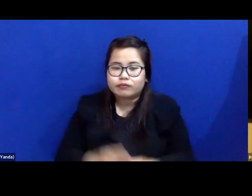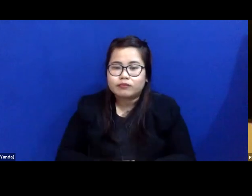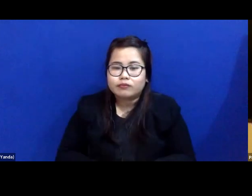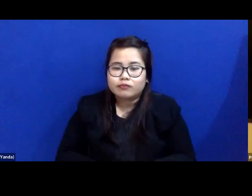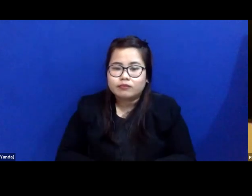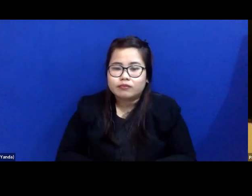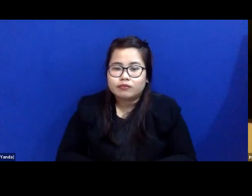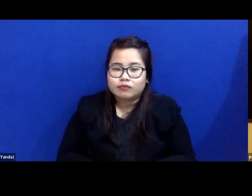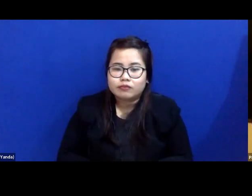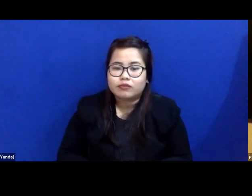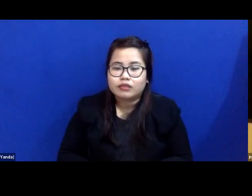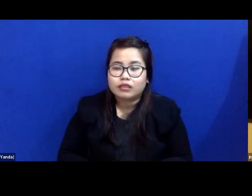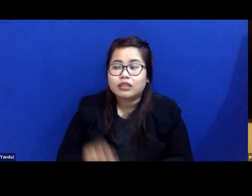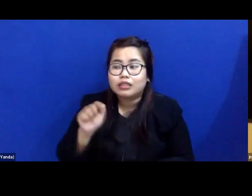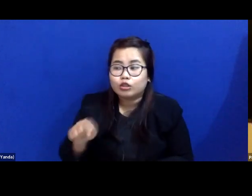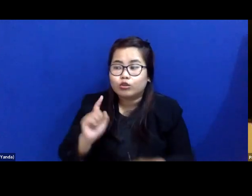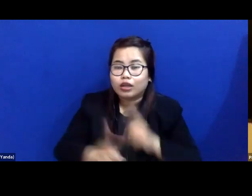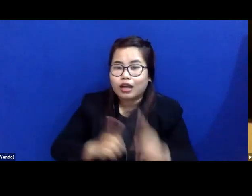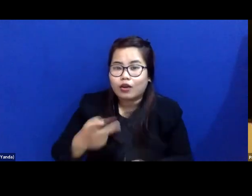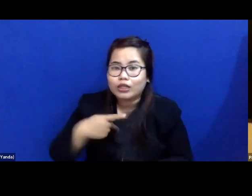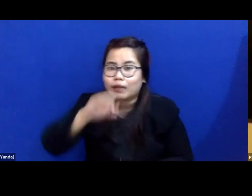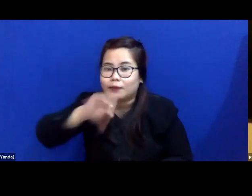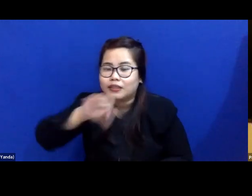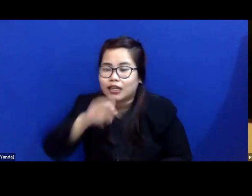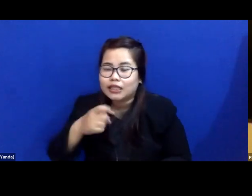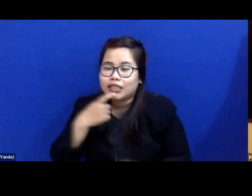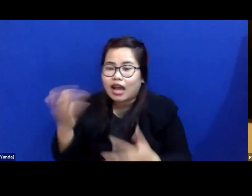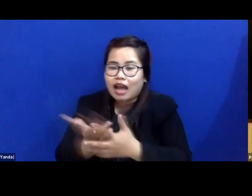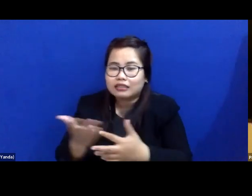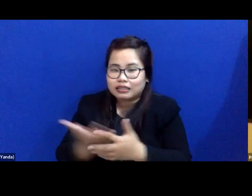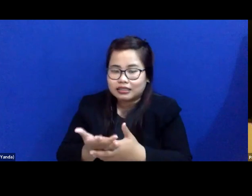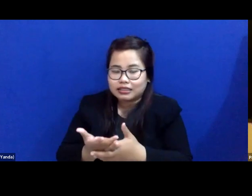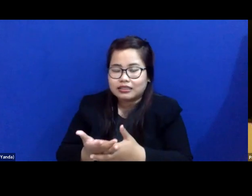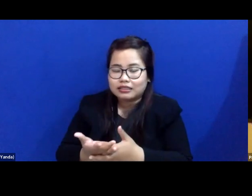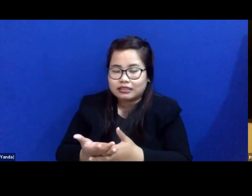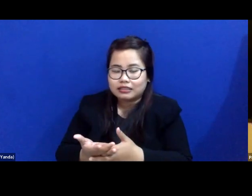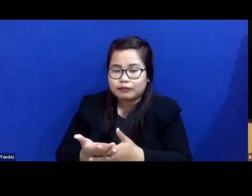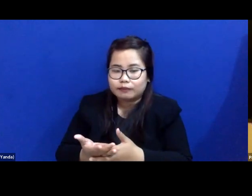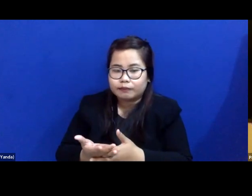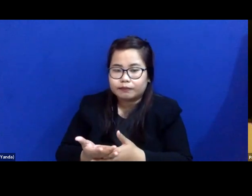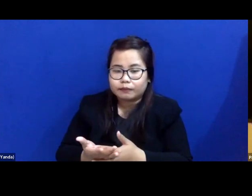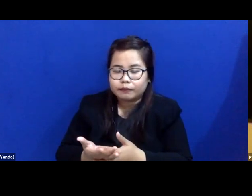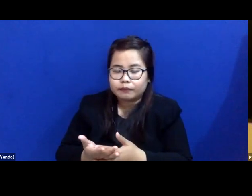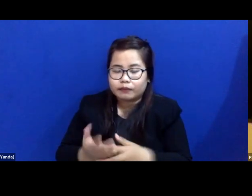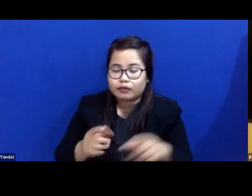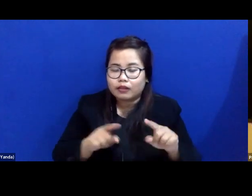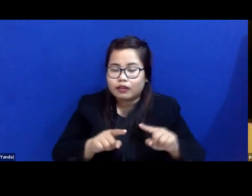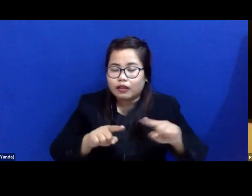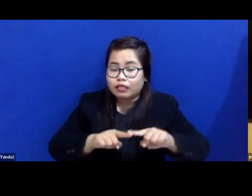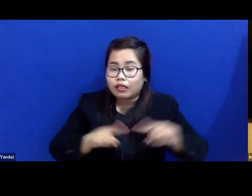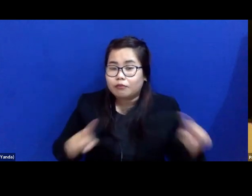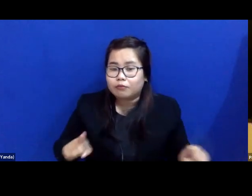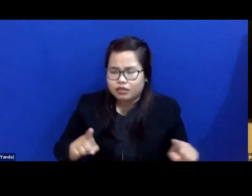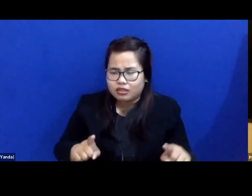Itu kalau kita bicara aksesibilitas. Tetapi yang